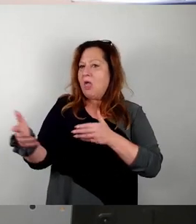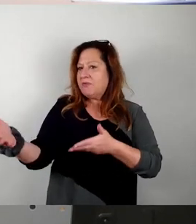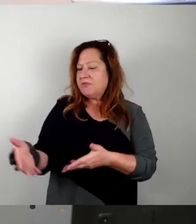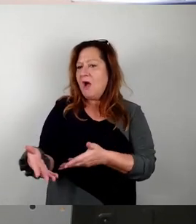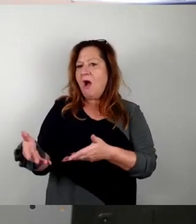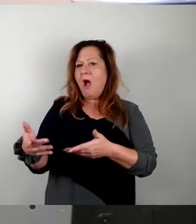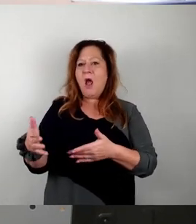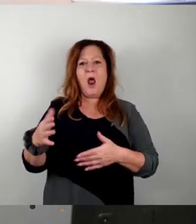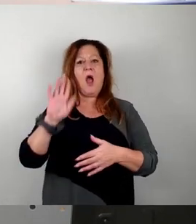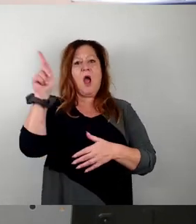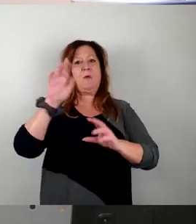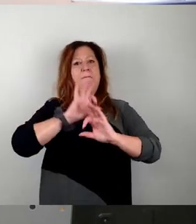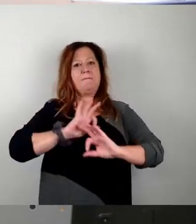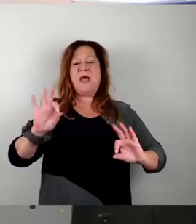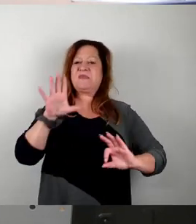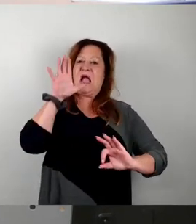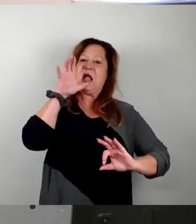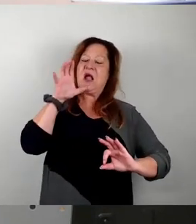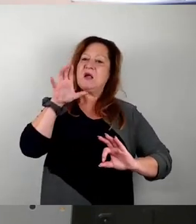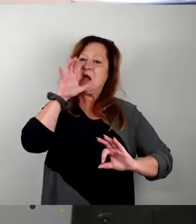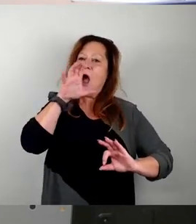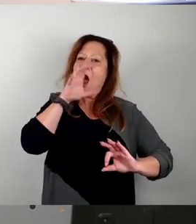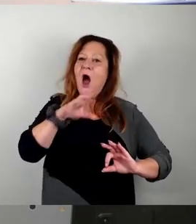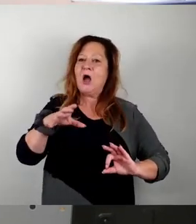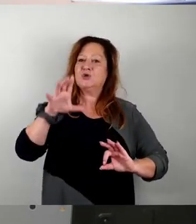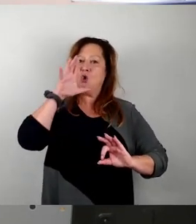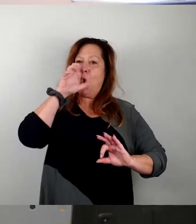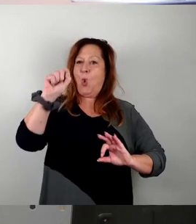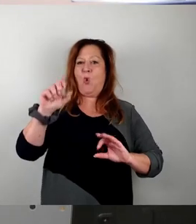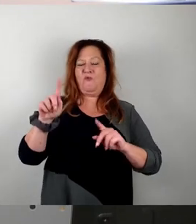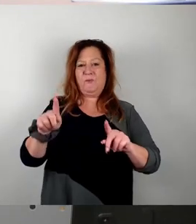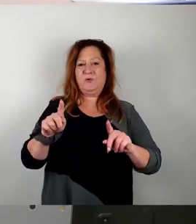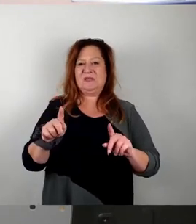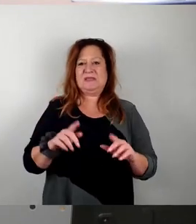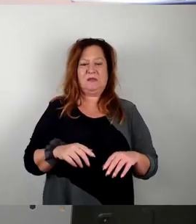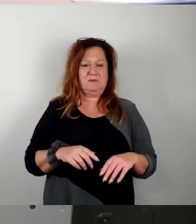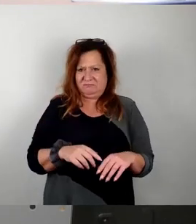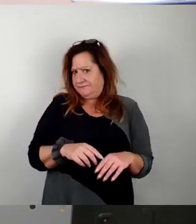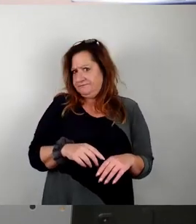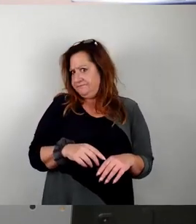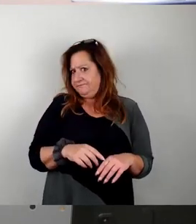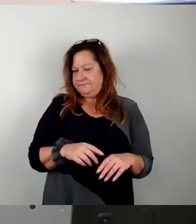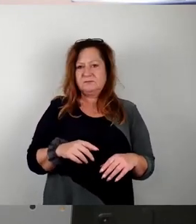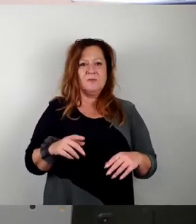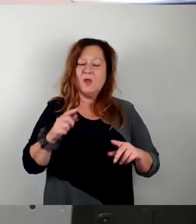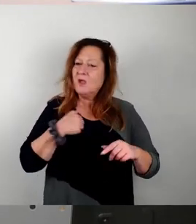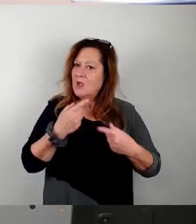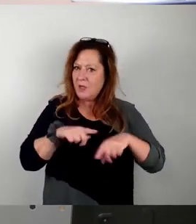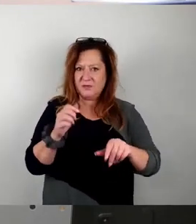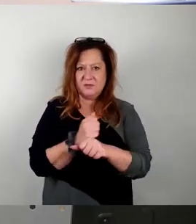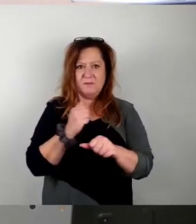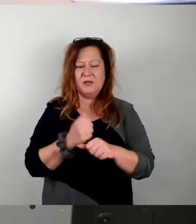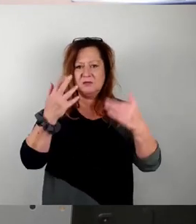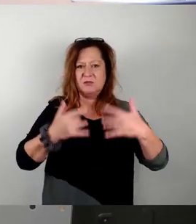Kann man machen. Ich würde das anders machen. Also, wir haben ja schon über die Zahlen geredet. Es geht um knapp 3